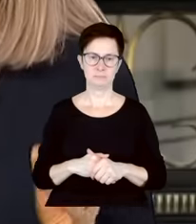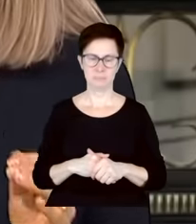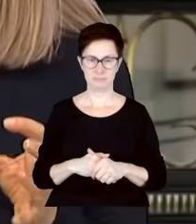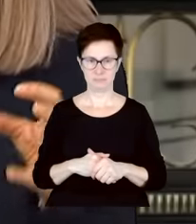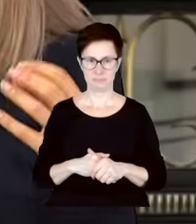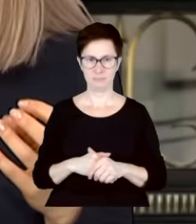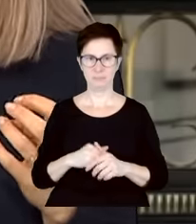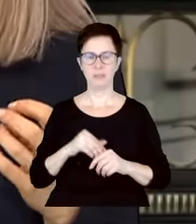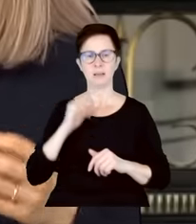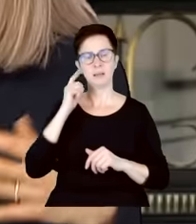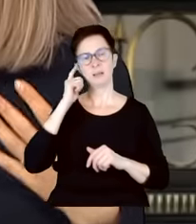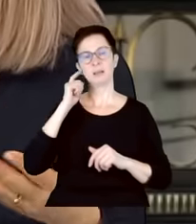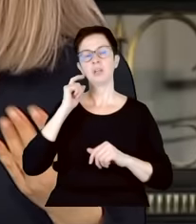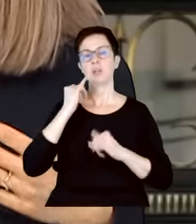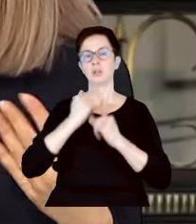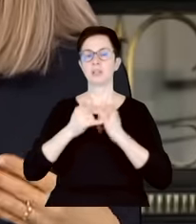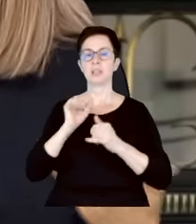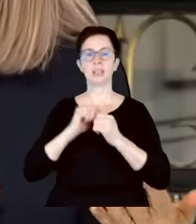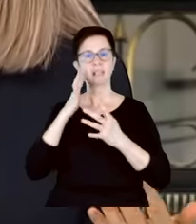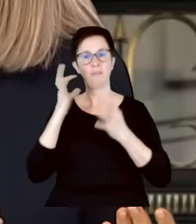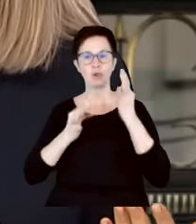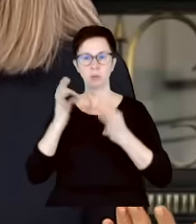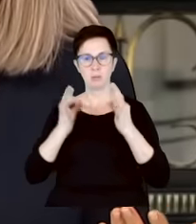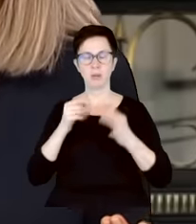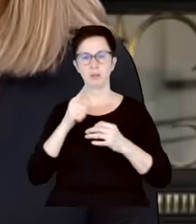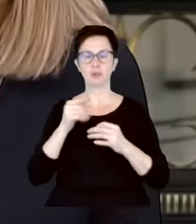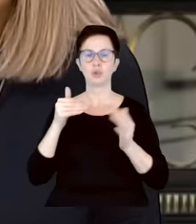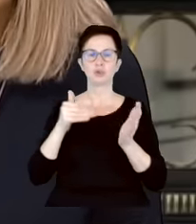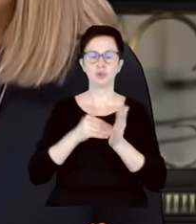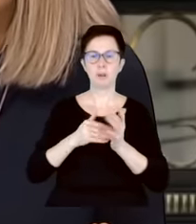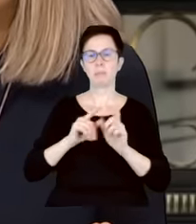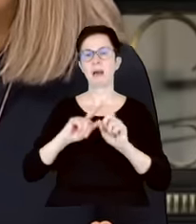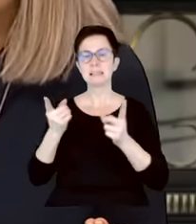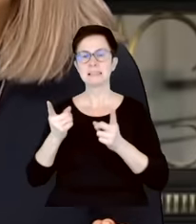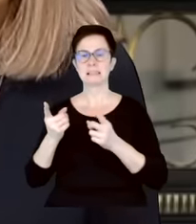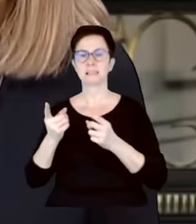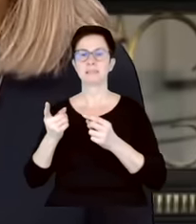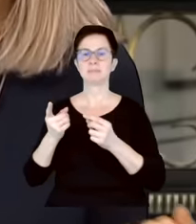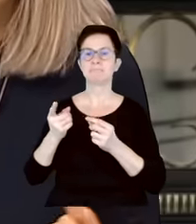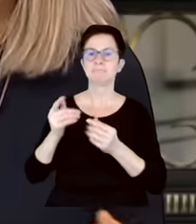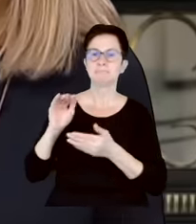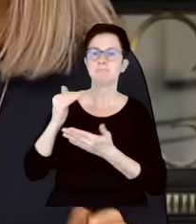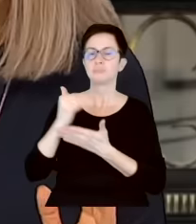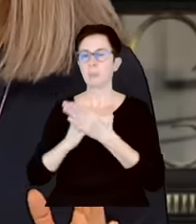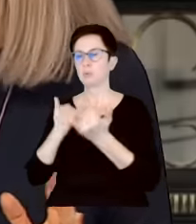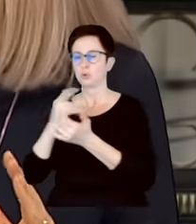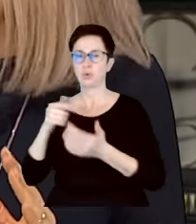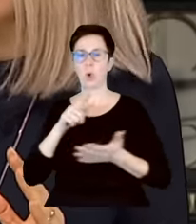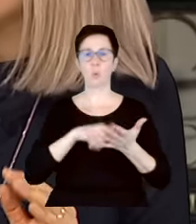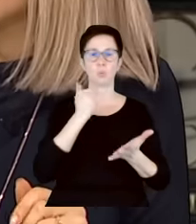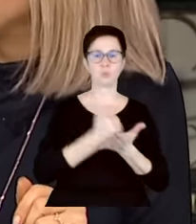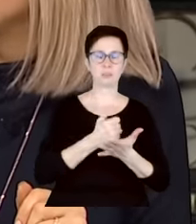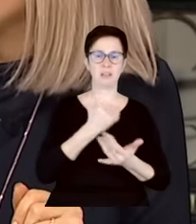tylko to jest tak, że jeżeli jest wątpliwość, to się wtedy ewentualnie sięga do innych rzeczy, ale jeżeli w ustawie, tak jak Pani powiedziała, jest w przypadku